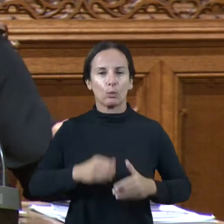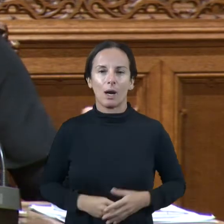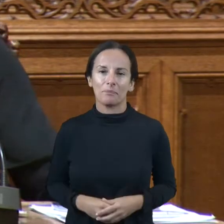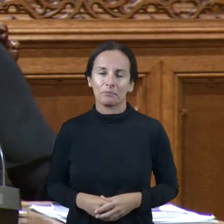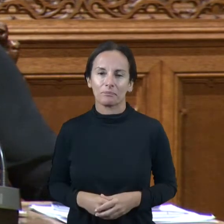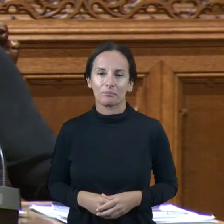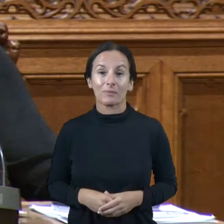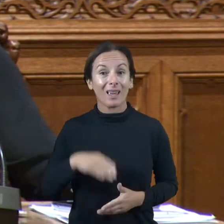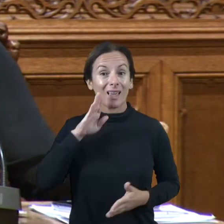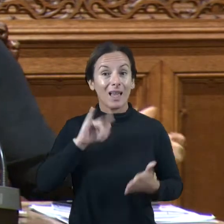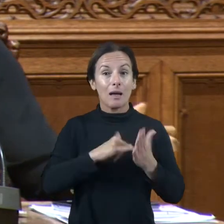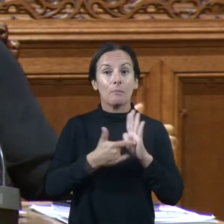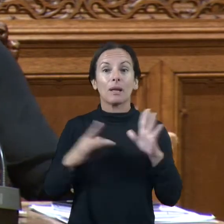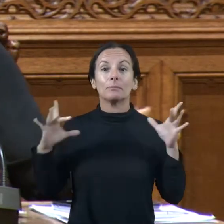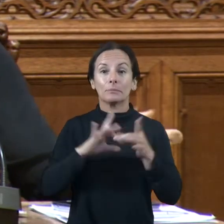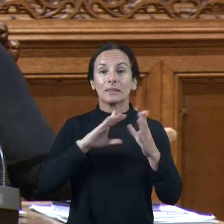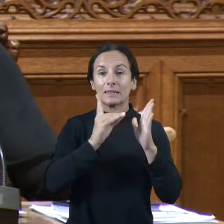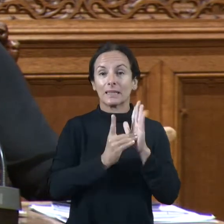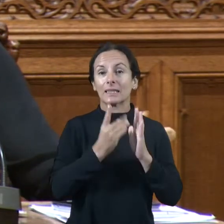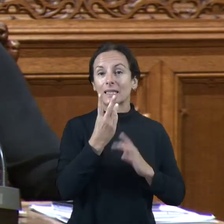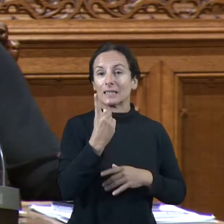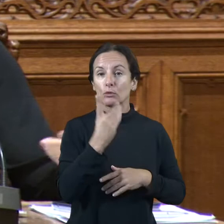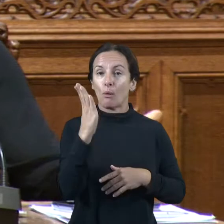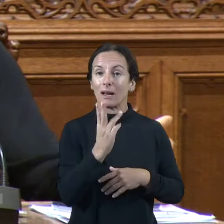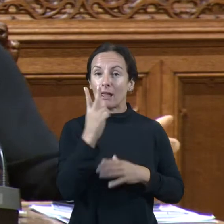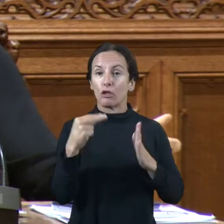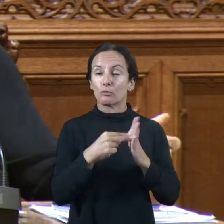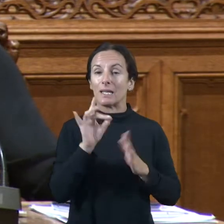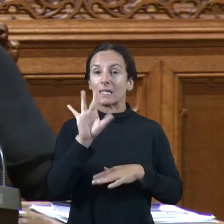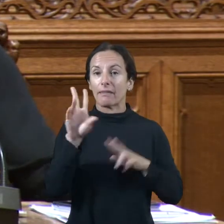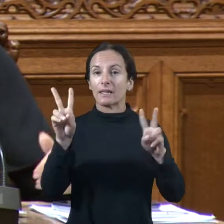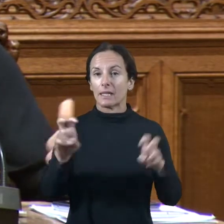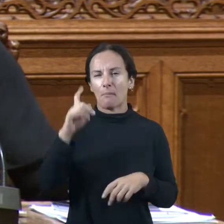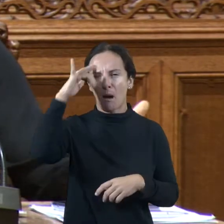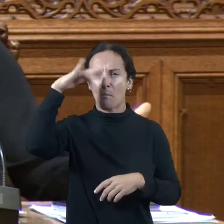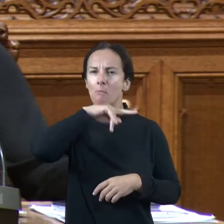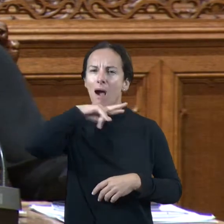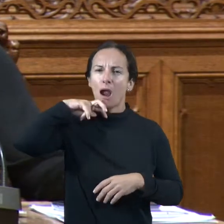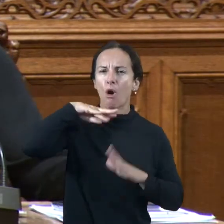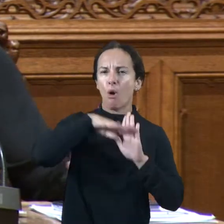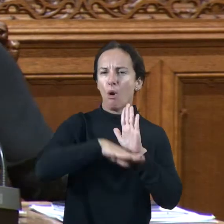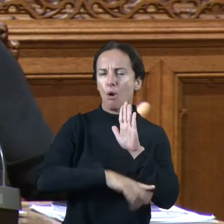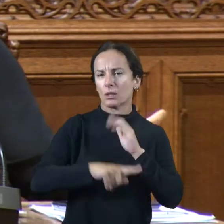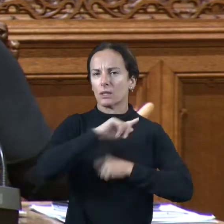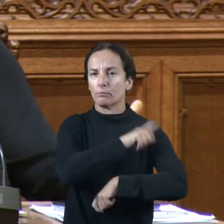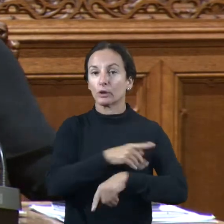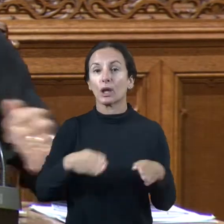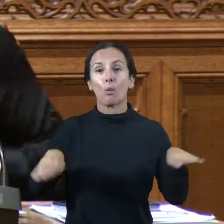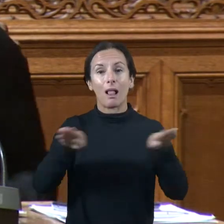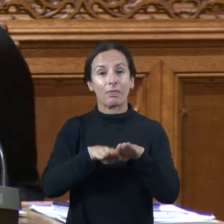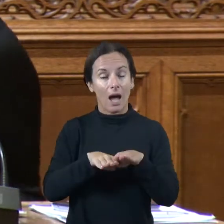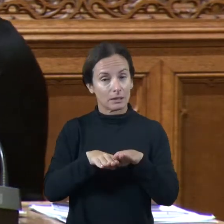pla s'afonament amb el decret 38 barra del 2015 pel que fan els valors de l'esport en quant a igualtat, inclusió, diversitat.